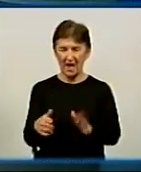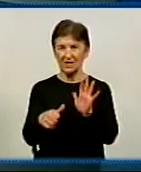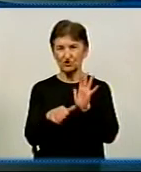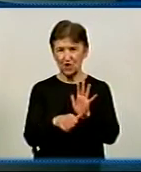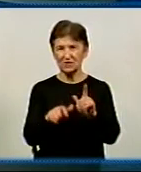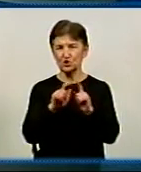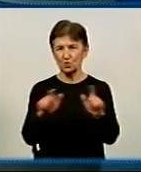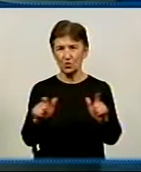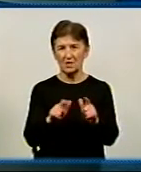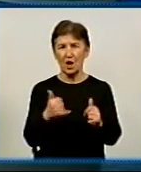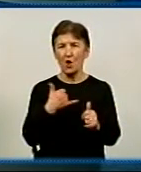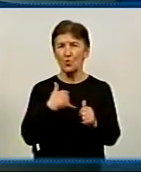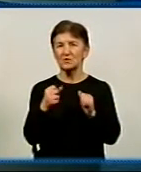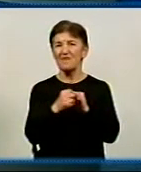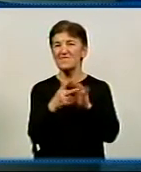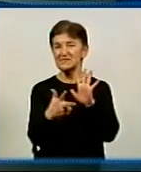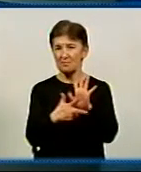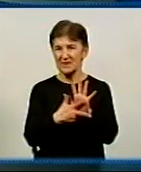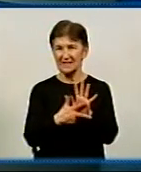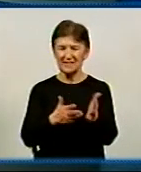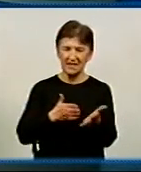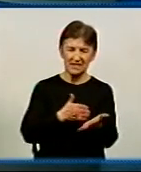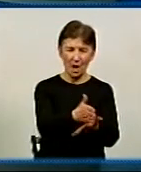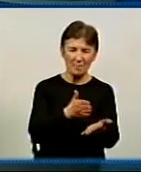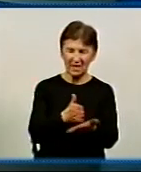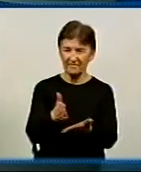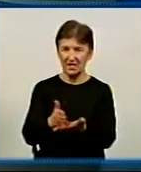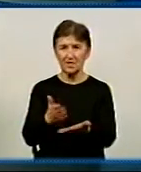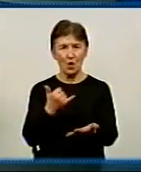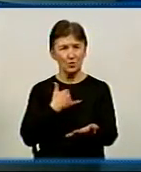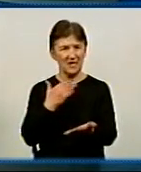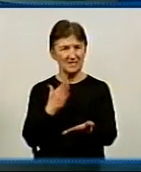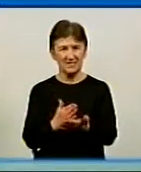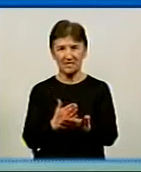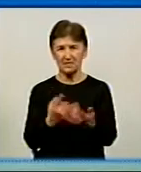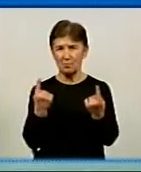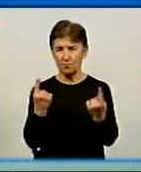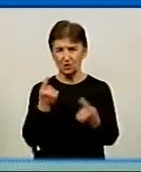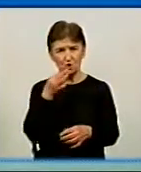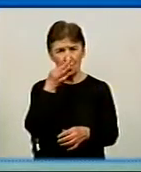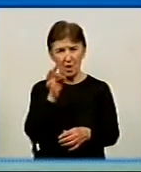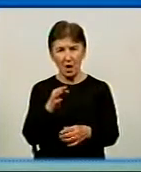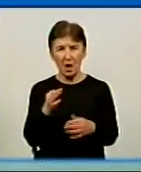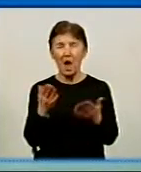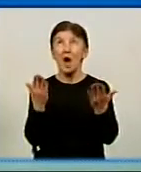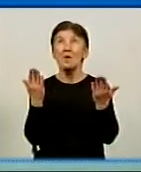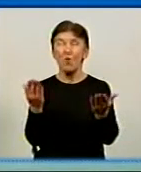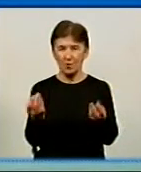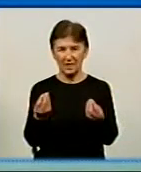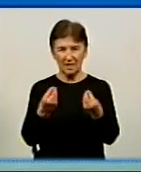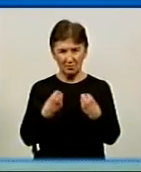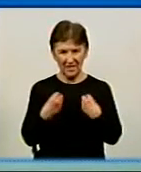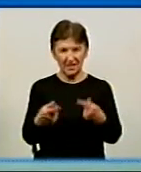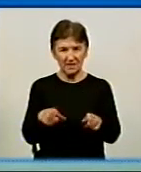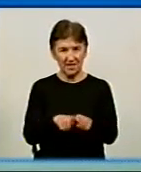характеру. У нас їх 18 направлень. хороші преподаватели, кандидати науку. У нас большой опит. якби Бог нам дал цих людей. І